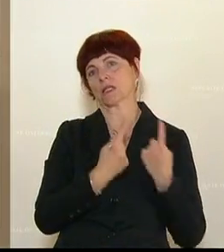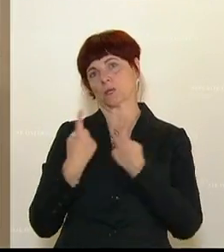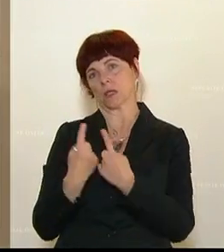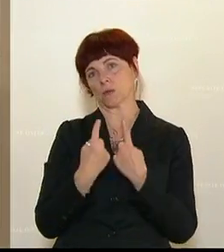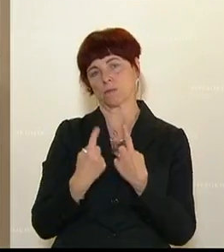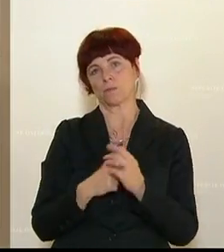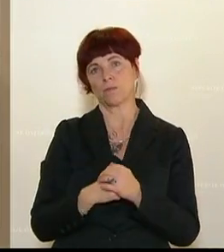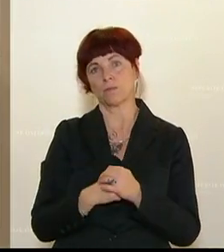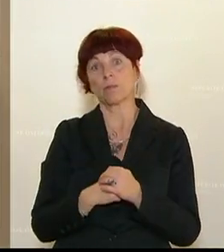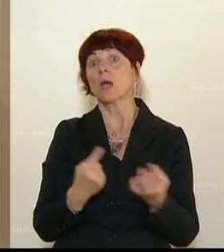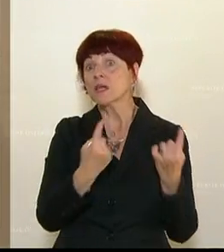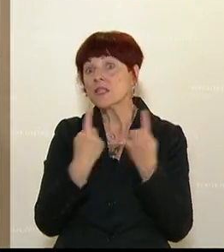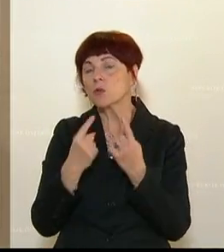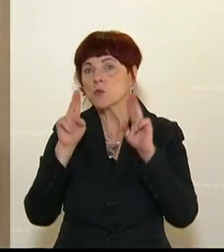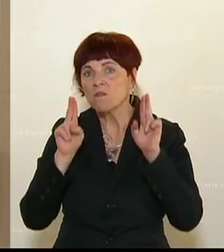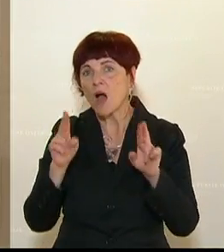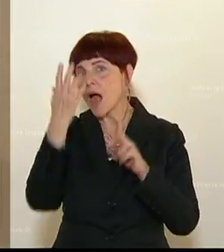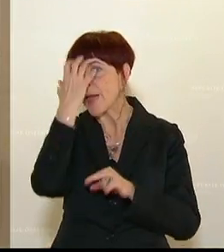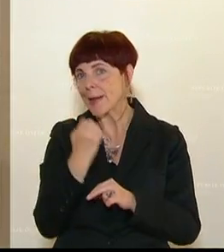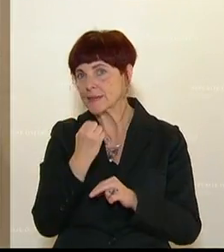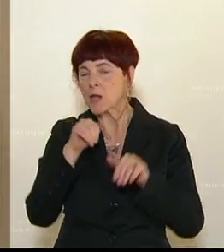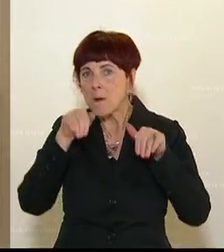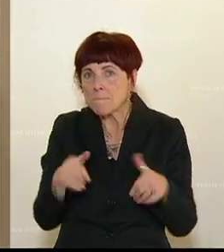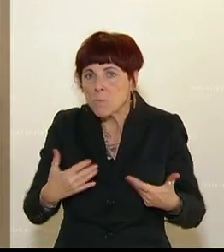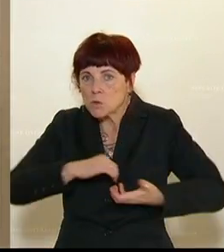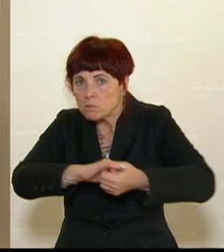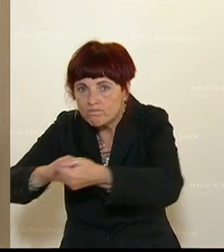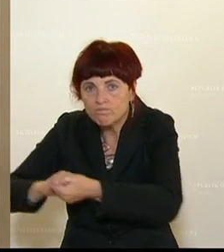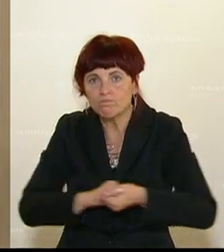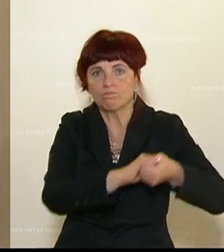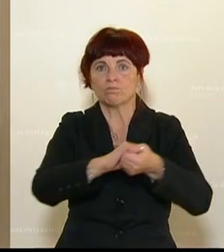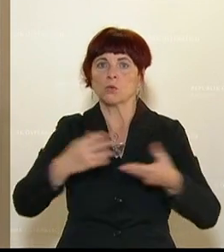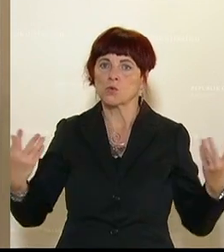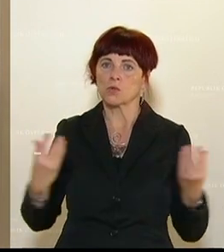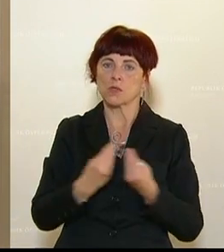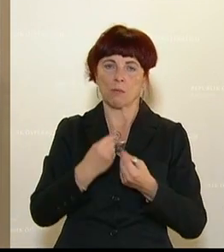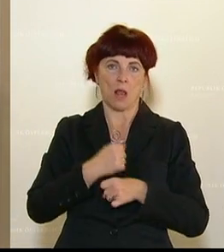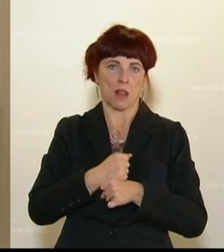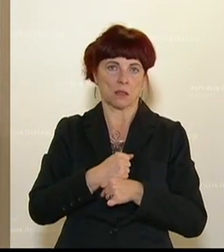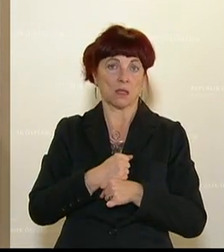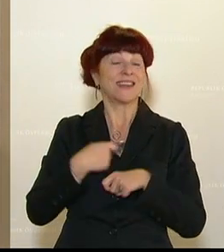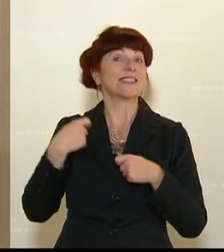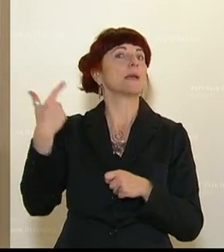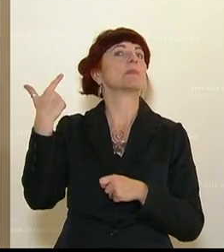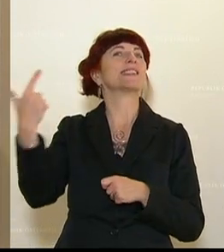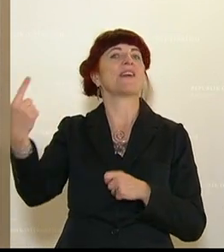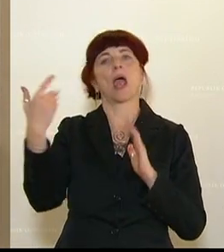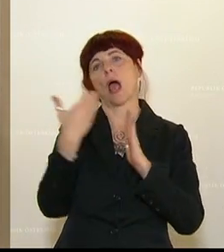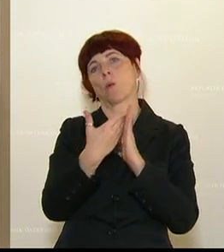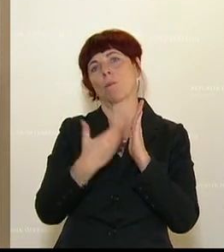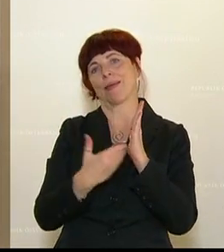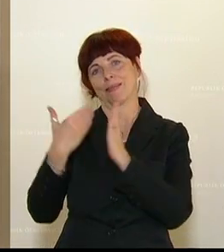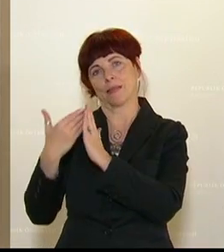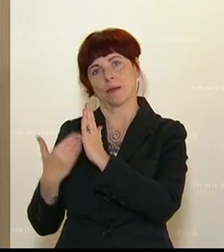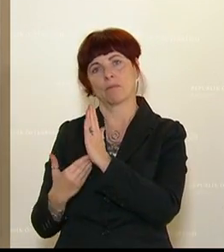Die Situation ist wirklich ernst, wir müssen hier zusammenhalten und da gibt es dann immer zwei so ganz wilde Argumente. Die